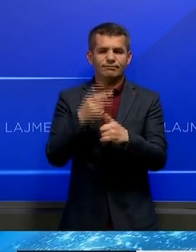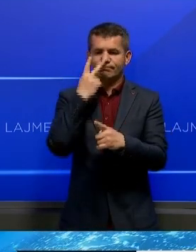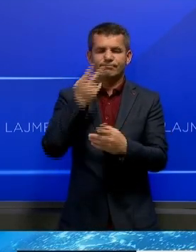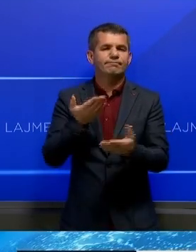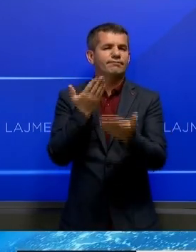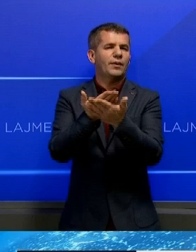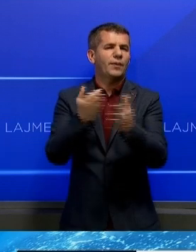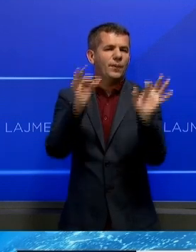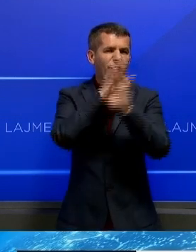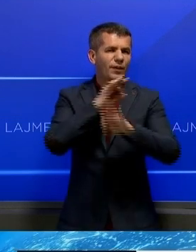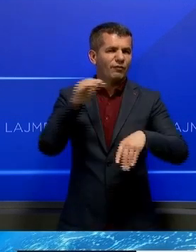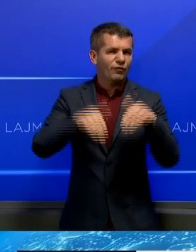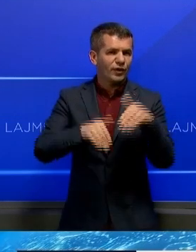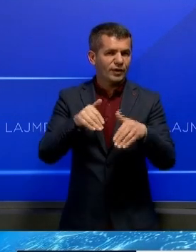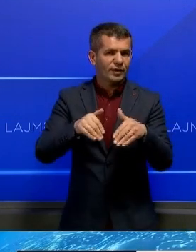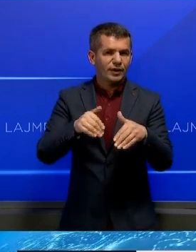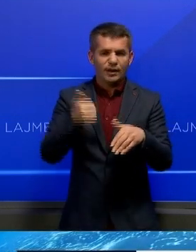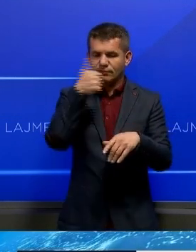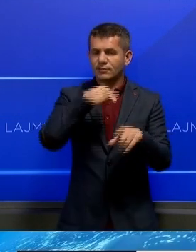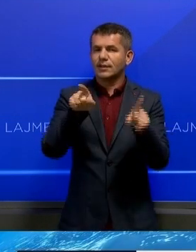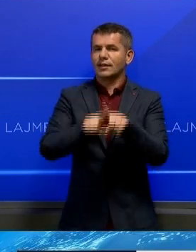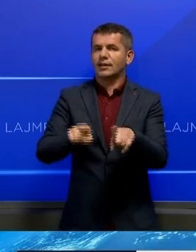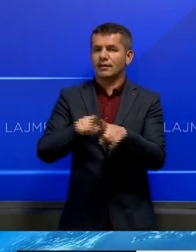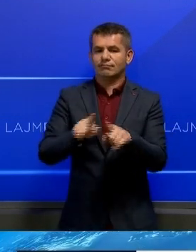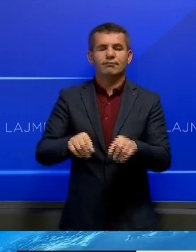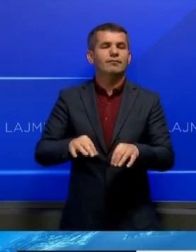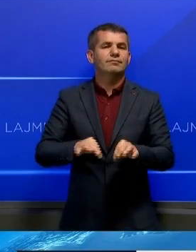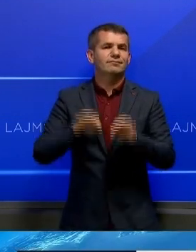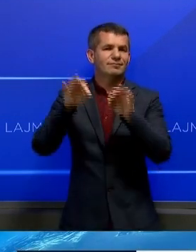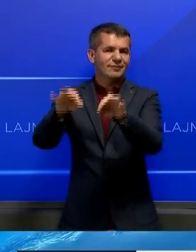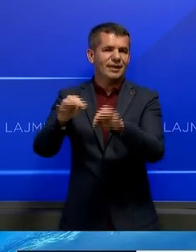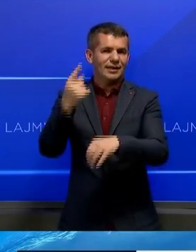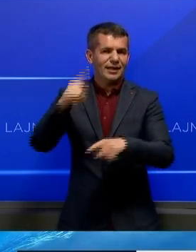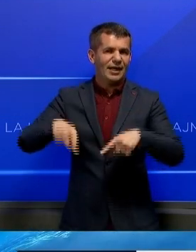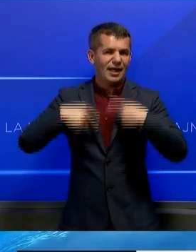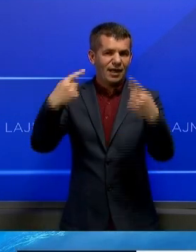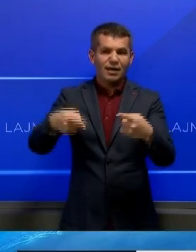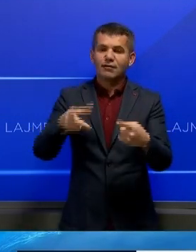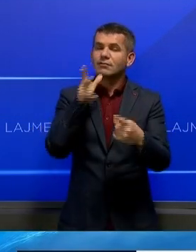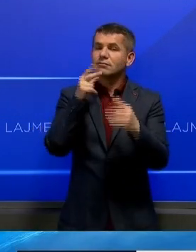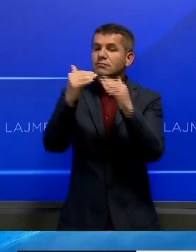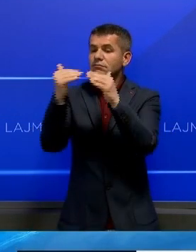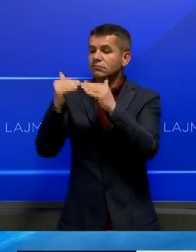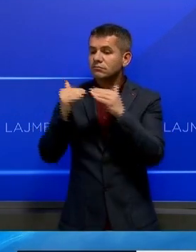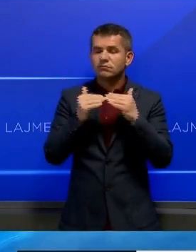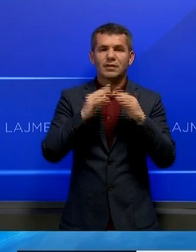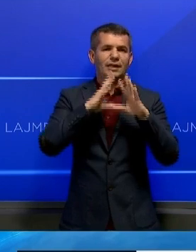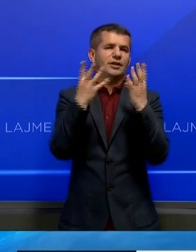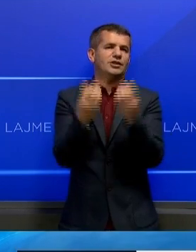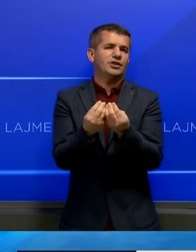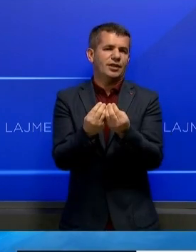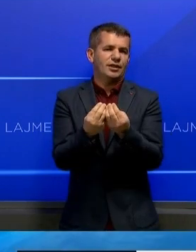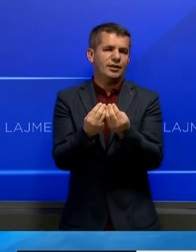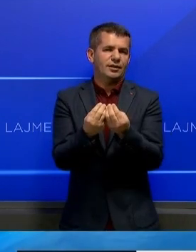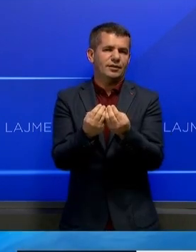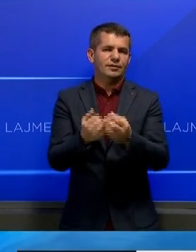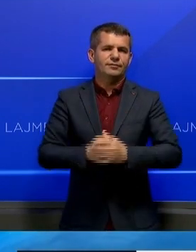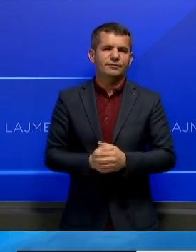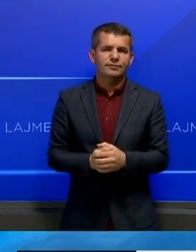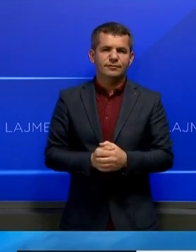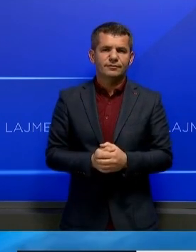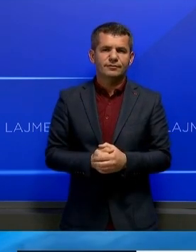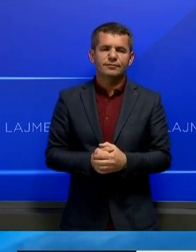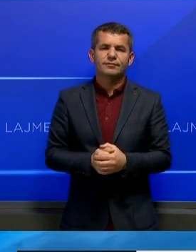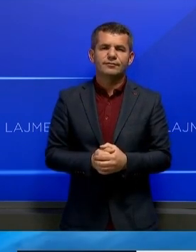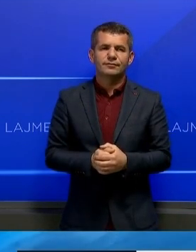doli fare në votim, me që e njejta u la për jave në ashme në tentim të arritje së një konsesusit të gjerë brenda kuvendit.